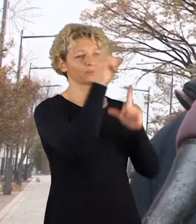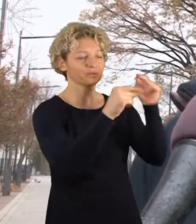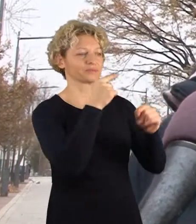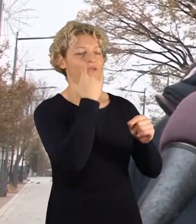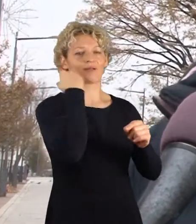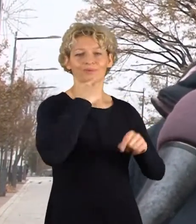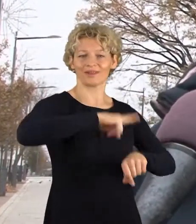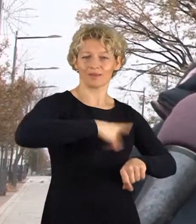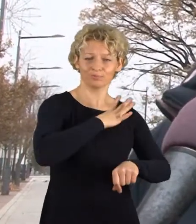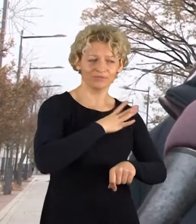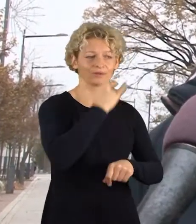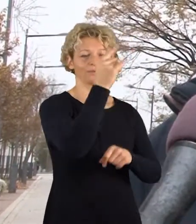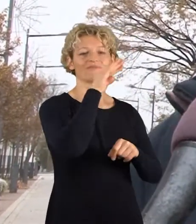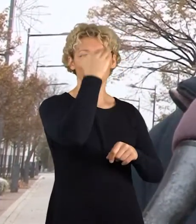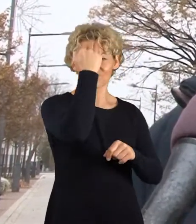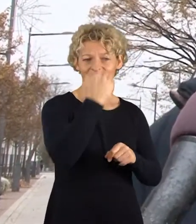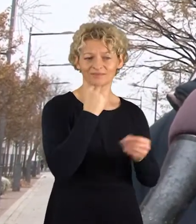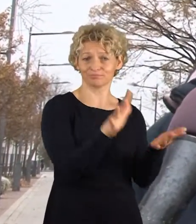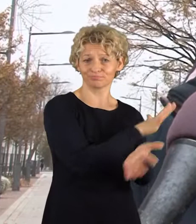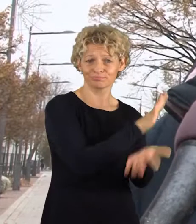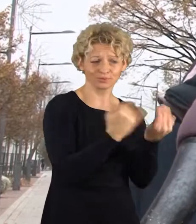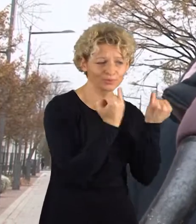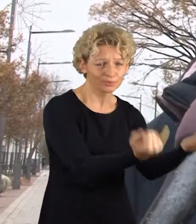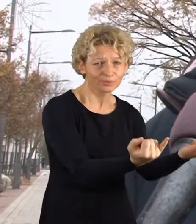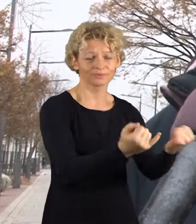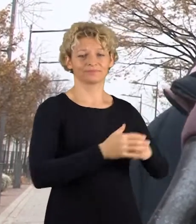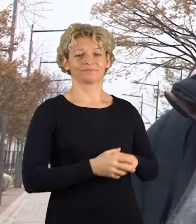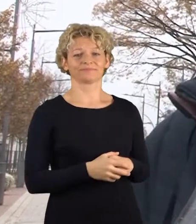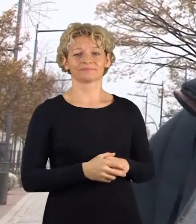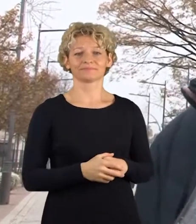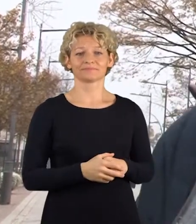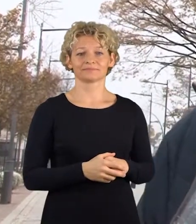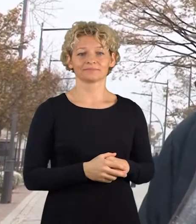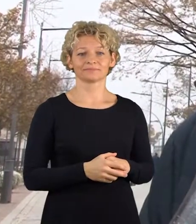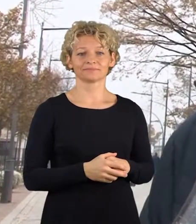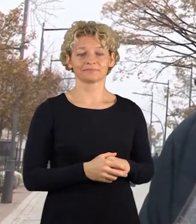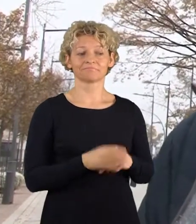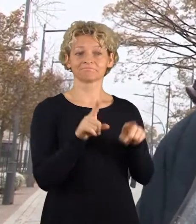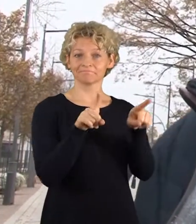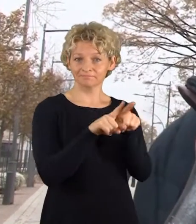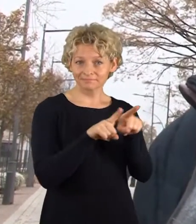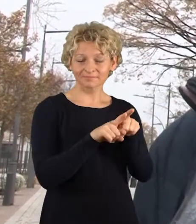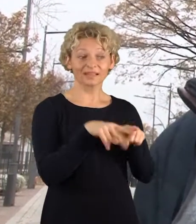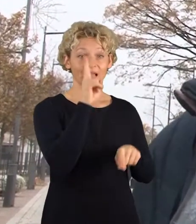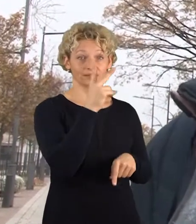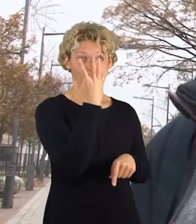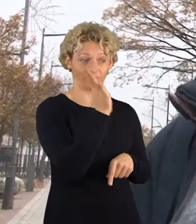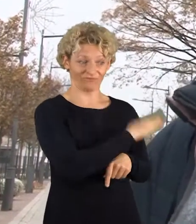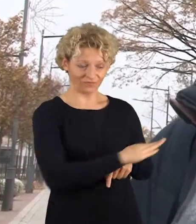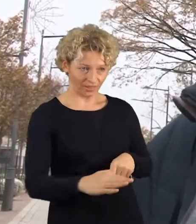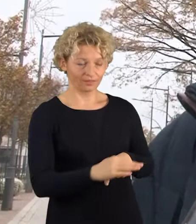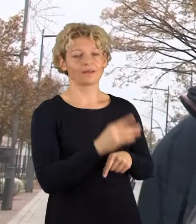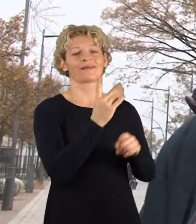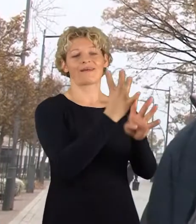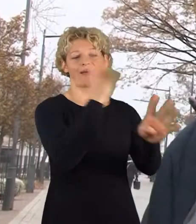Atostogas būdavo ne žiemą, o vasarą. Būtą, jeigu keturius vaikus turėjau būtą, biški pastumėdavo, gaudavo.